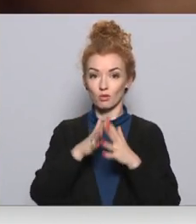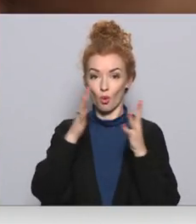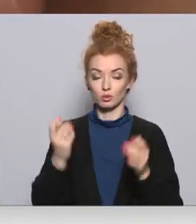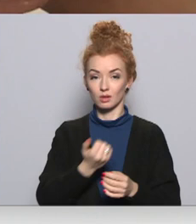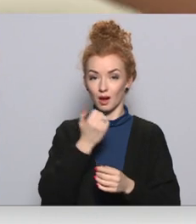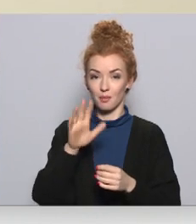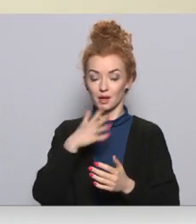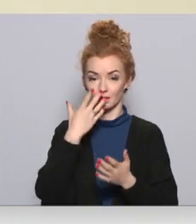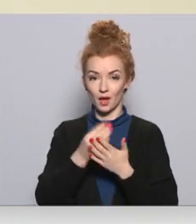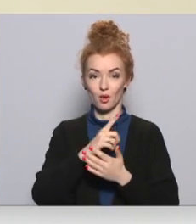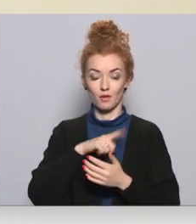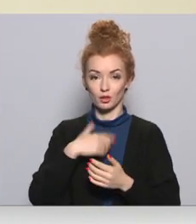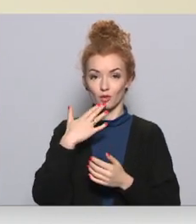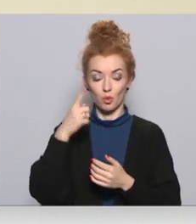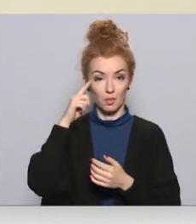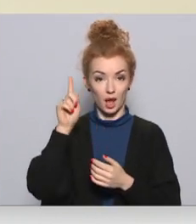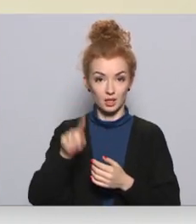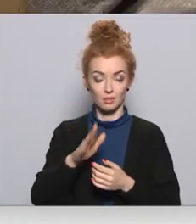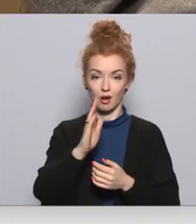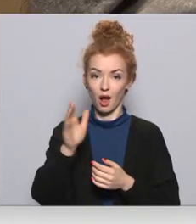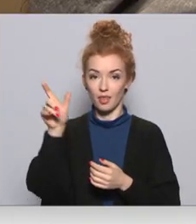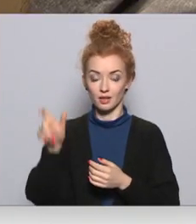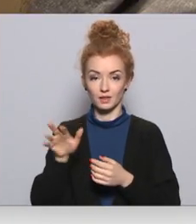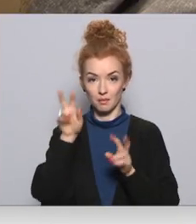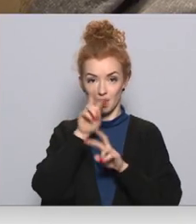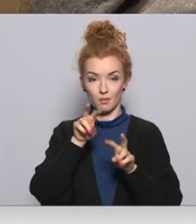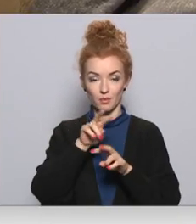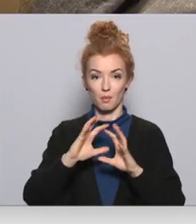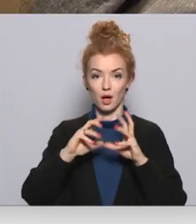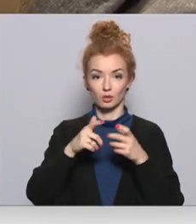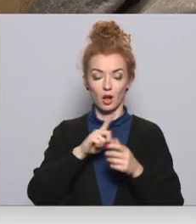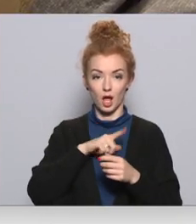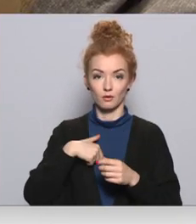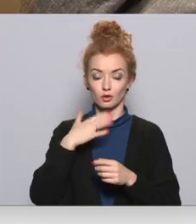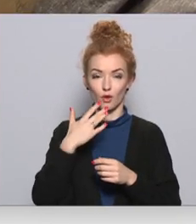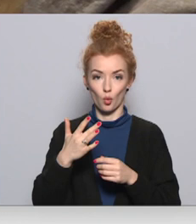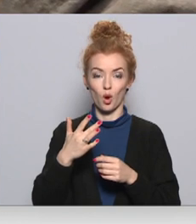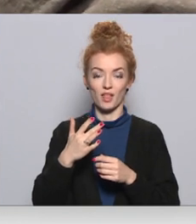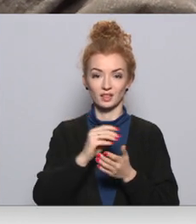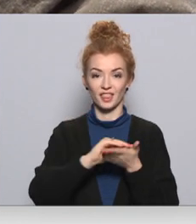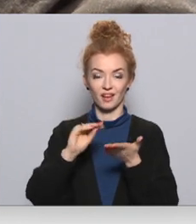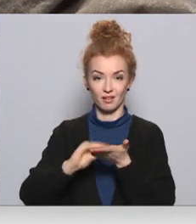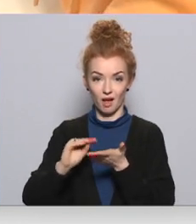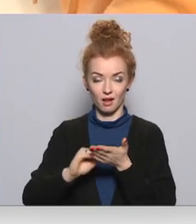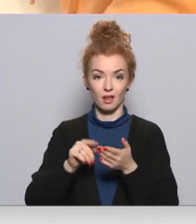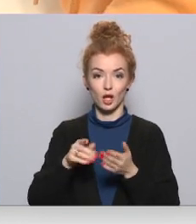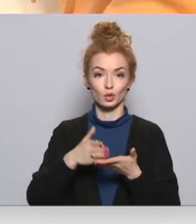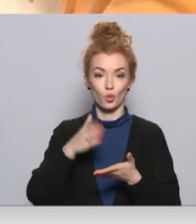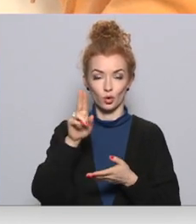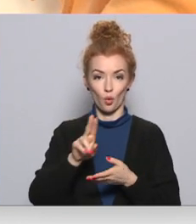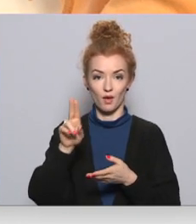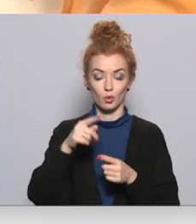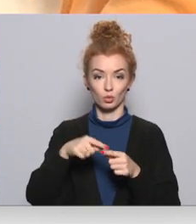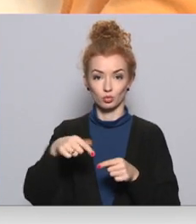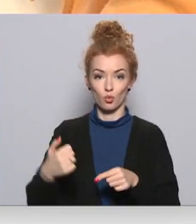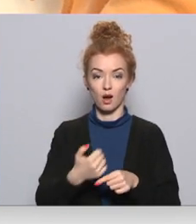gadus par savu latviešu valodas prasmi ik viens interesēns var pārliecināties pasaules latviešu valodas diktātā, kas tradicionāli notiek novembrī